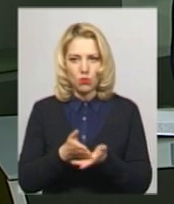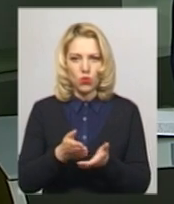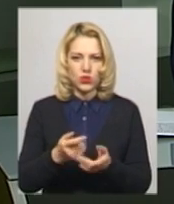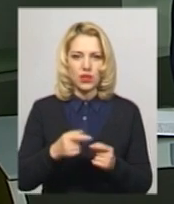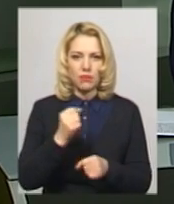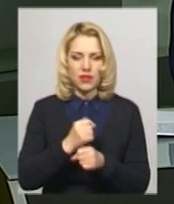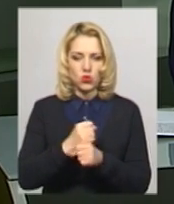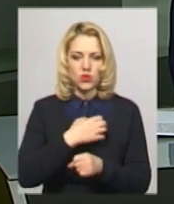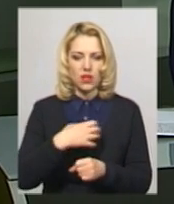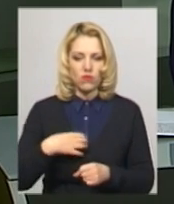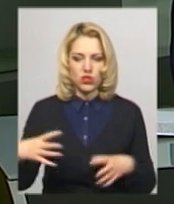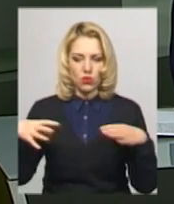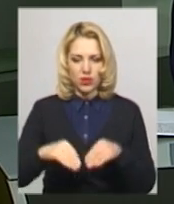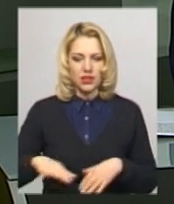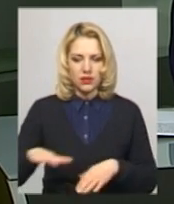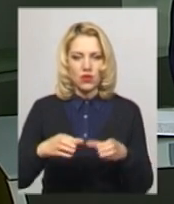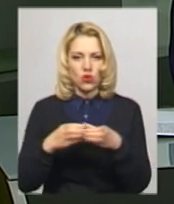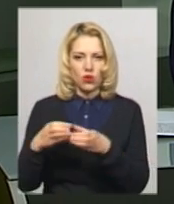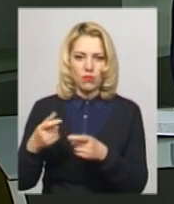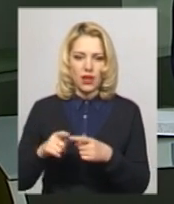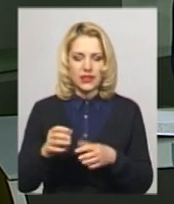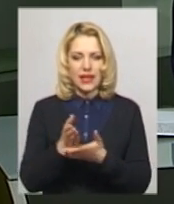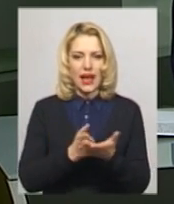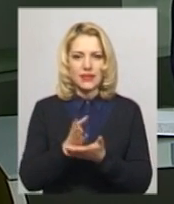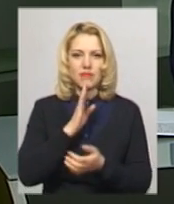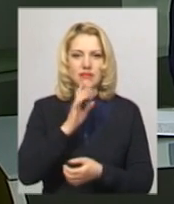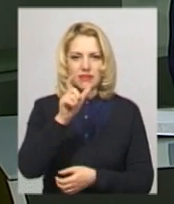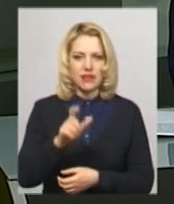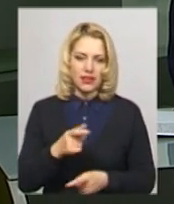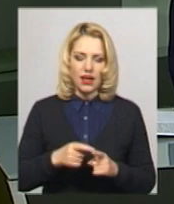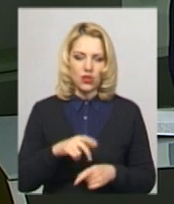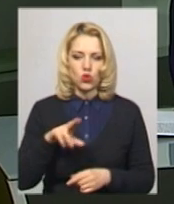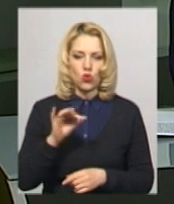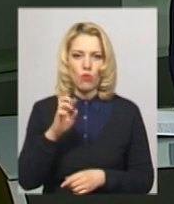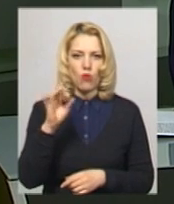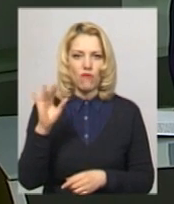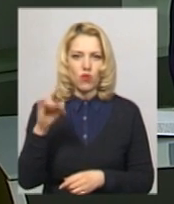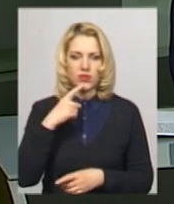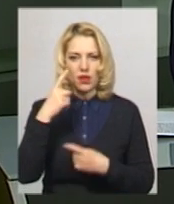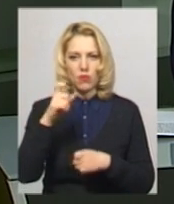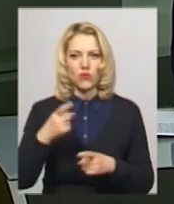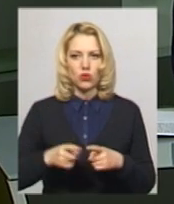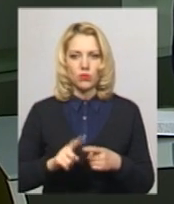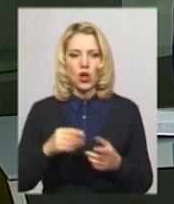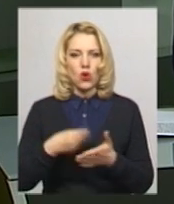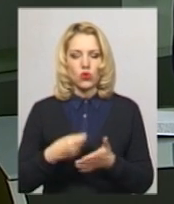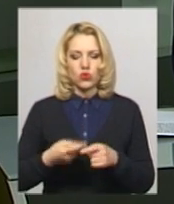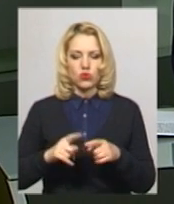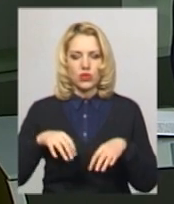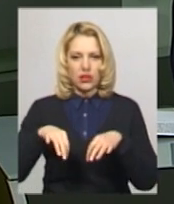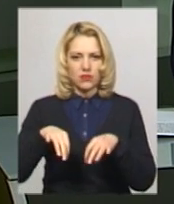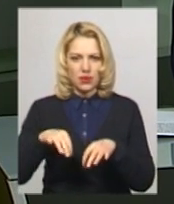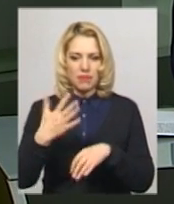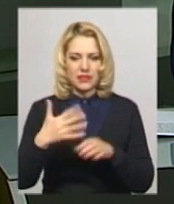об'єднаній тергромаді. Адміністратор пересувного ЦНАПу Оксана Добровольська повідомила, коштує центр на колесах 56 тисяч